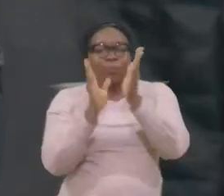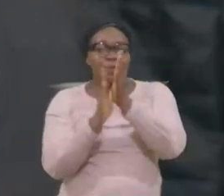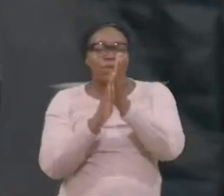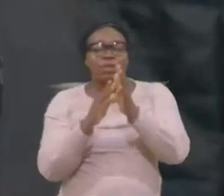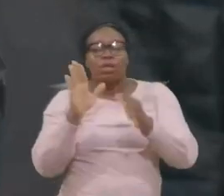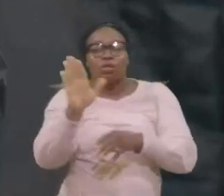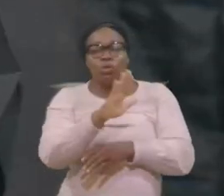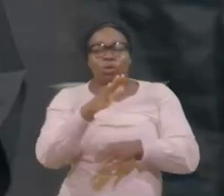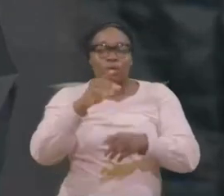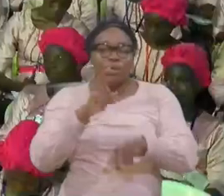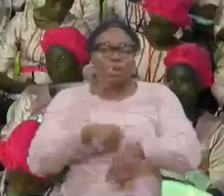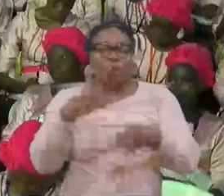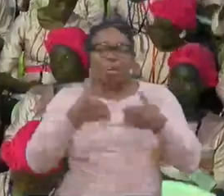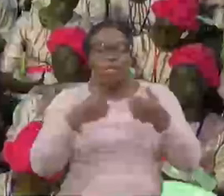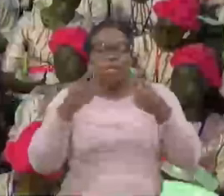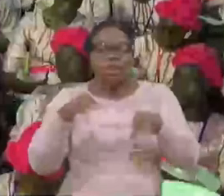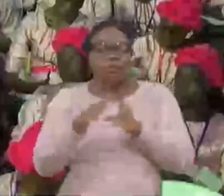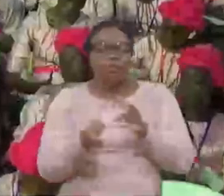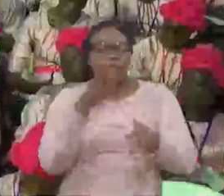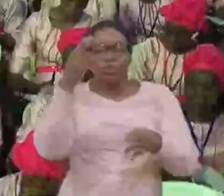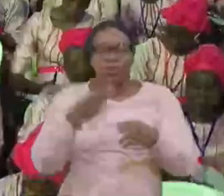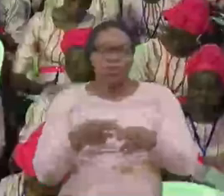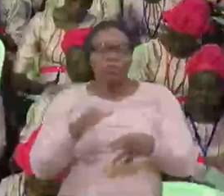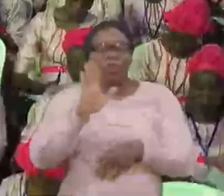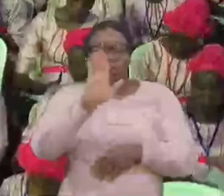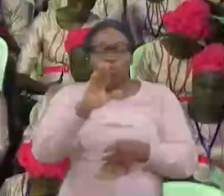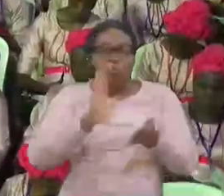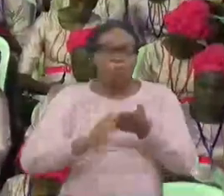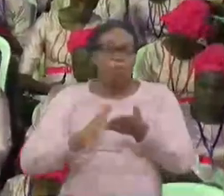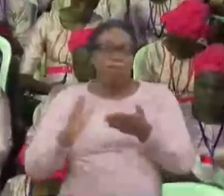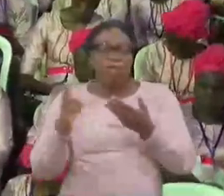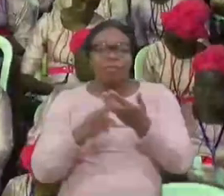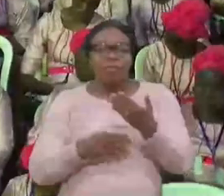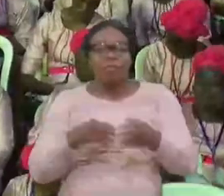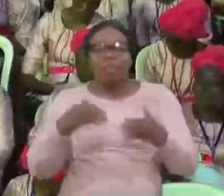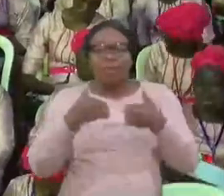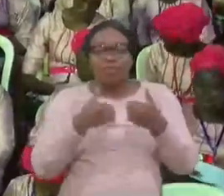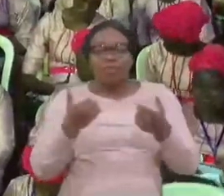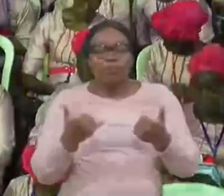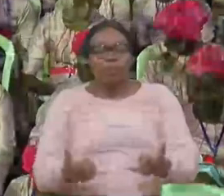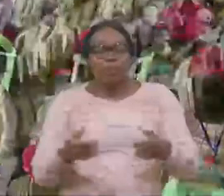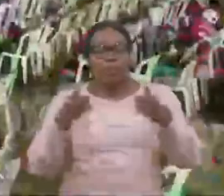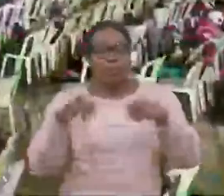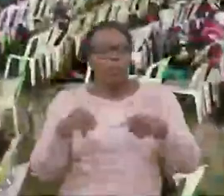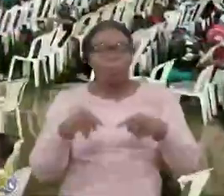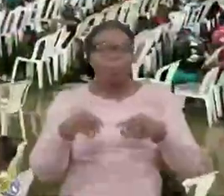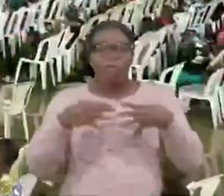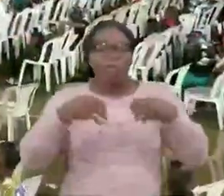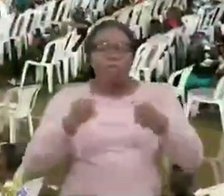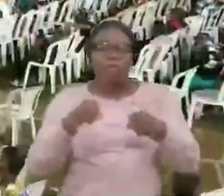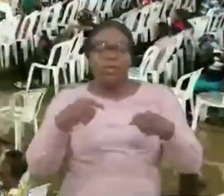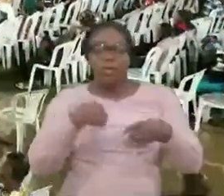salut est venu, Ton pardon est venu maintenant, Guéris-moi, Éternel, Et je serai guéri,